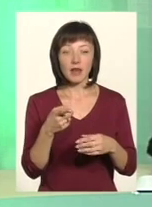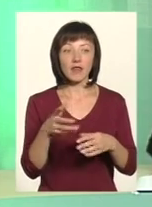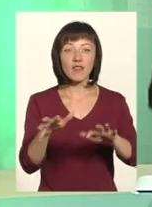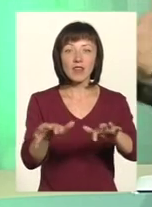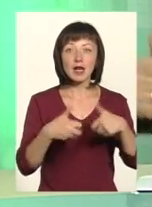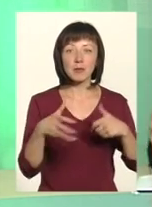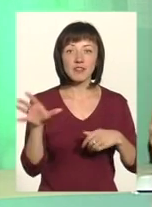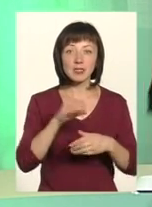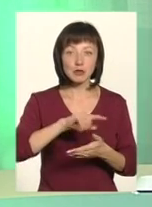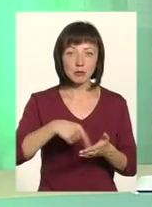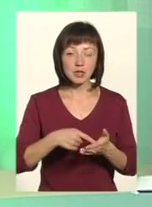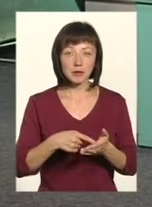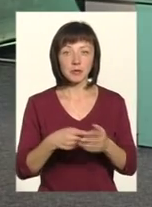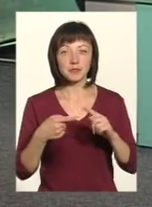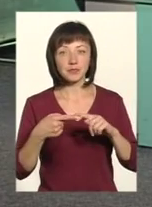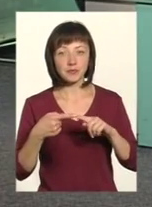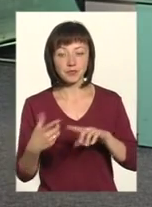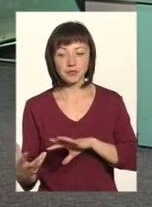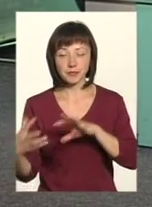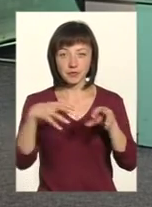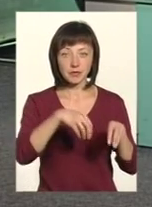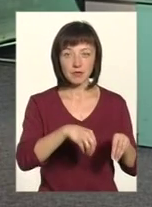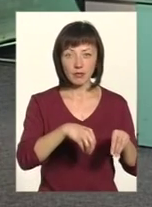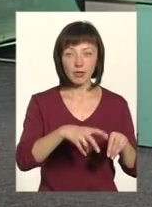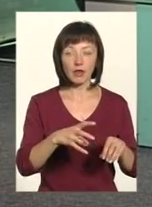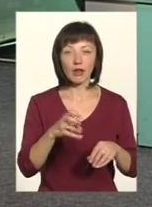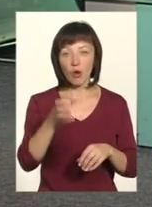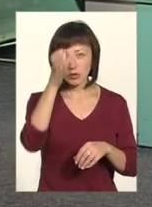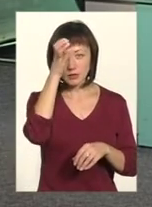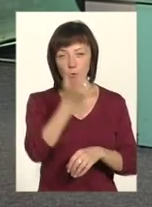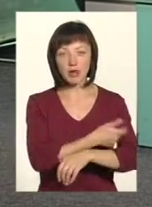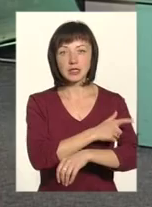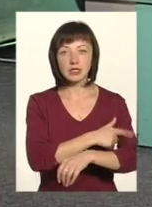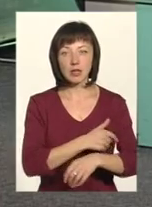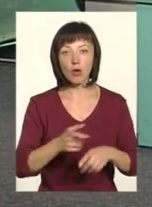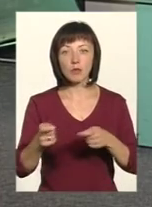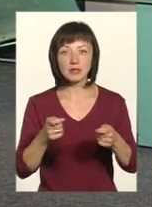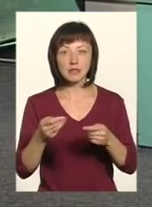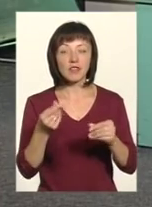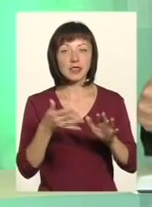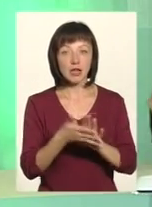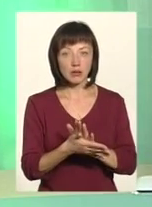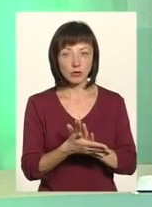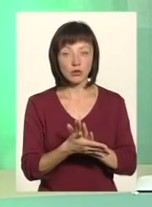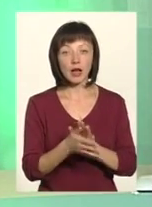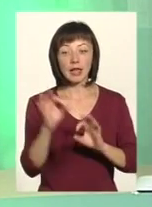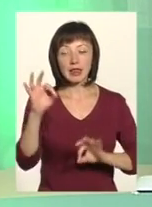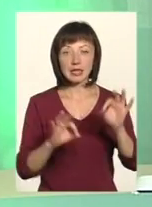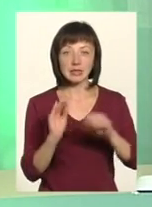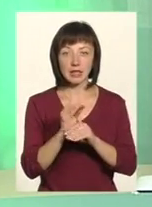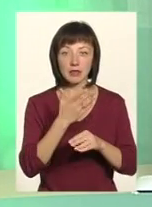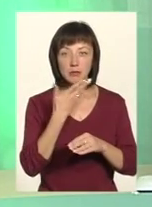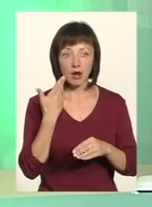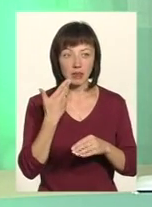все, що можна. Перше, переклали сьогодні на освіту, медицину, на вправу витрати. Чому? Індексації нема,